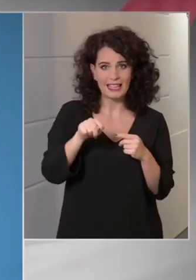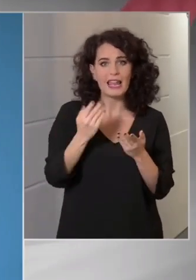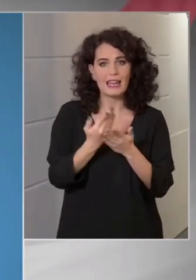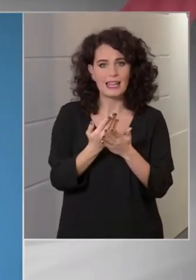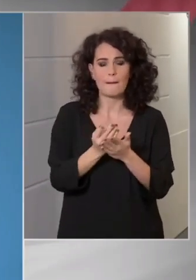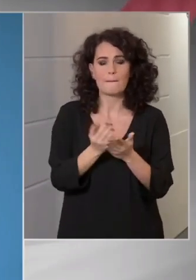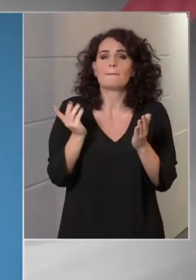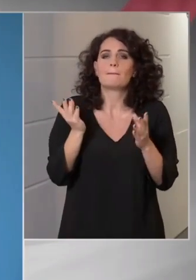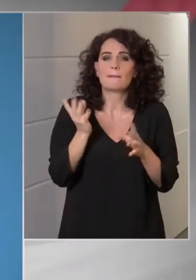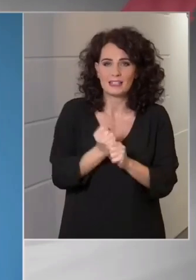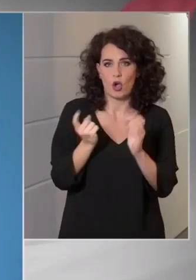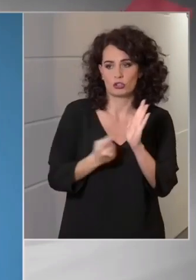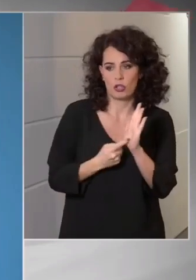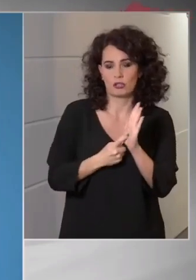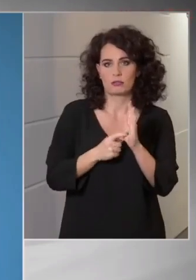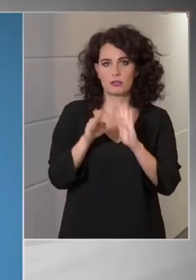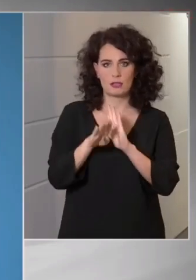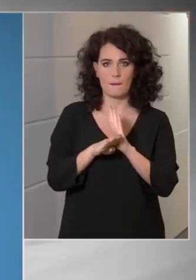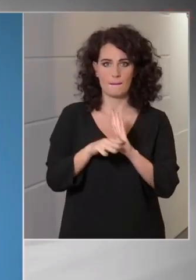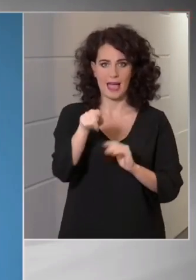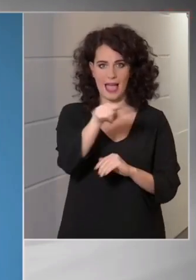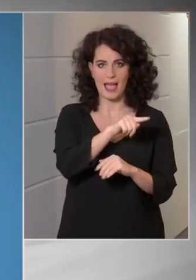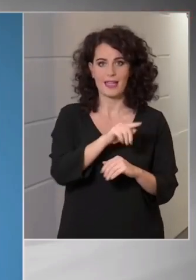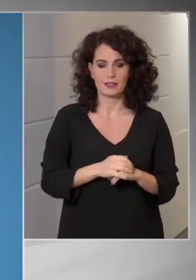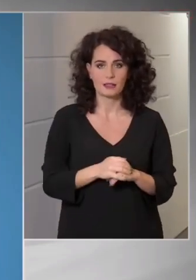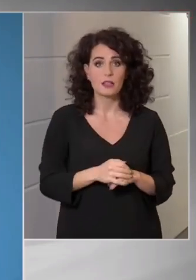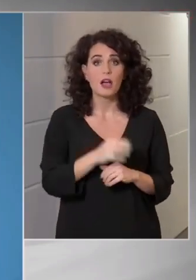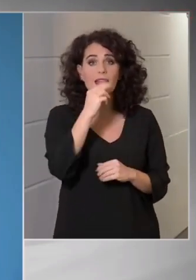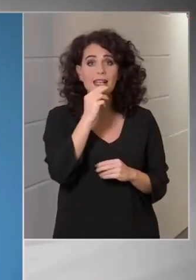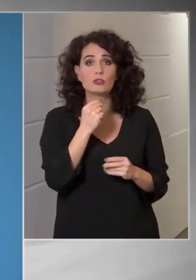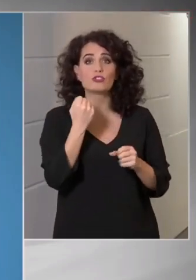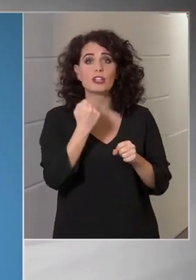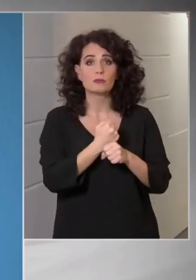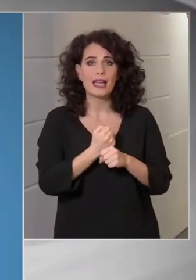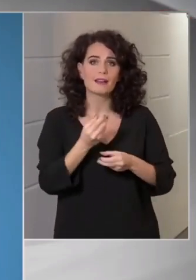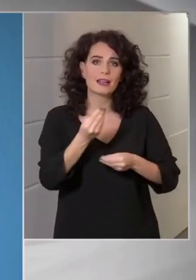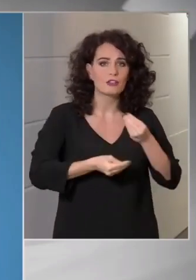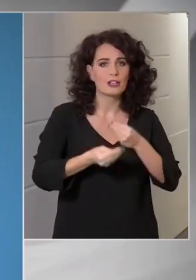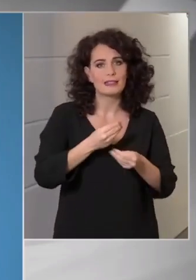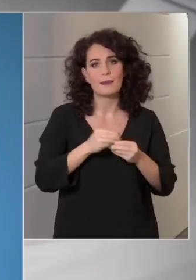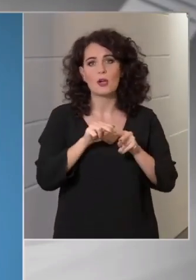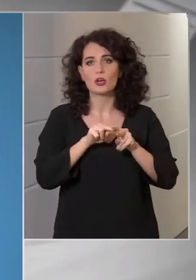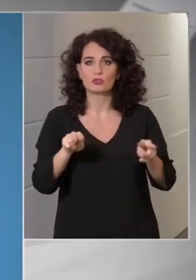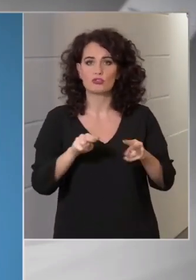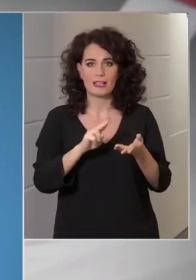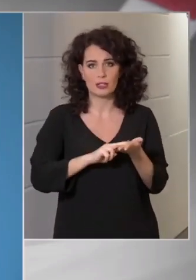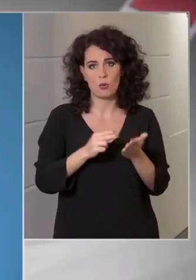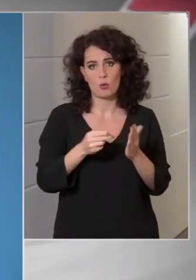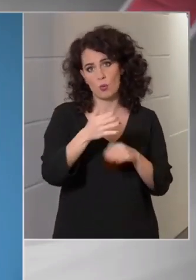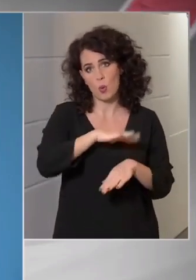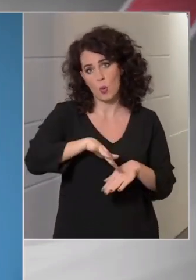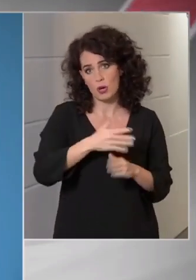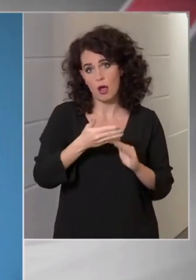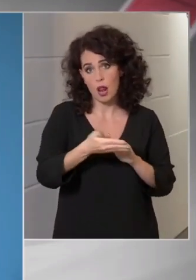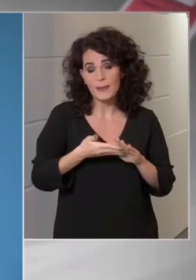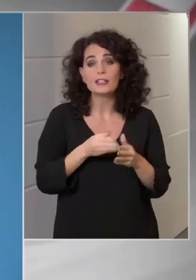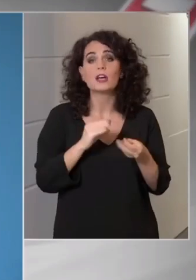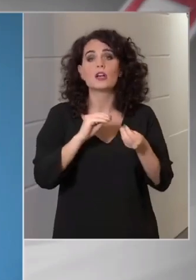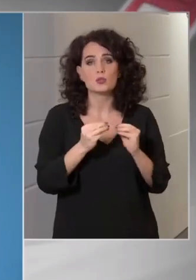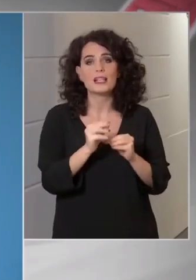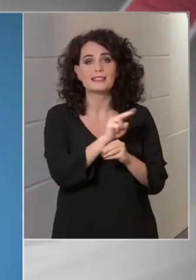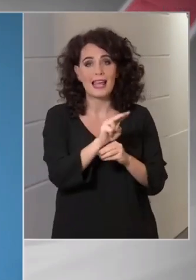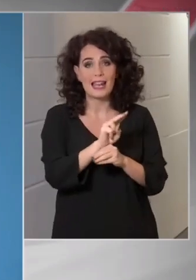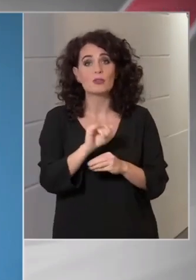szabályokat. A mai naptól a rendőrség munkája a kereskedelmi, hatósági jogkör alapján ezen üzleteknek az